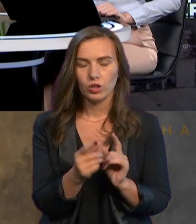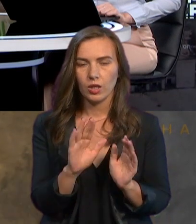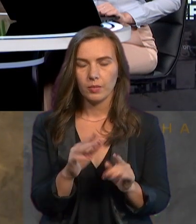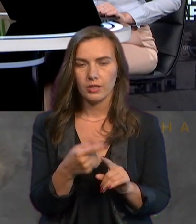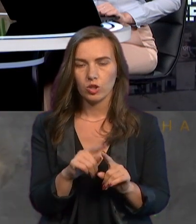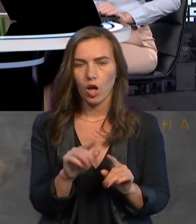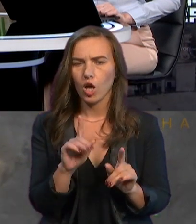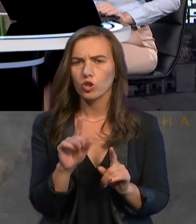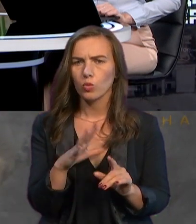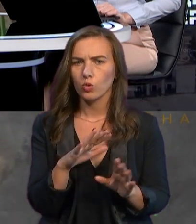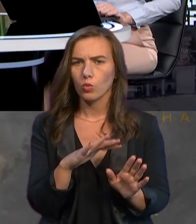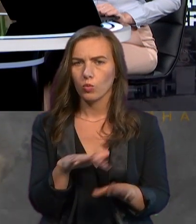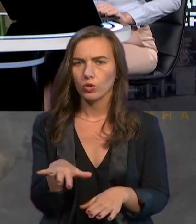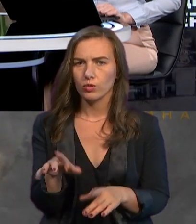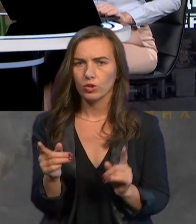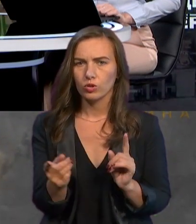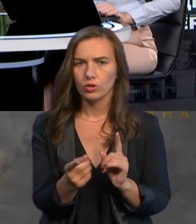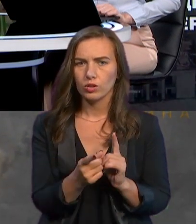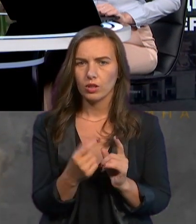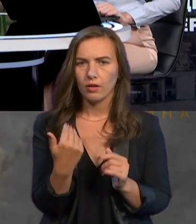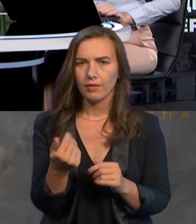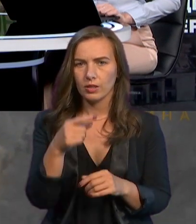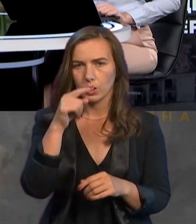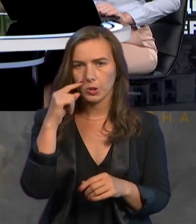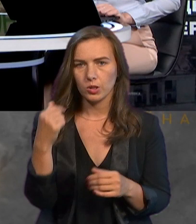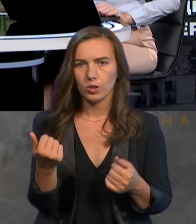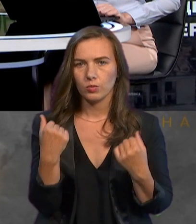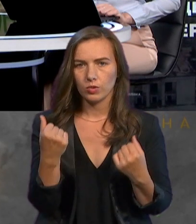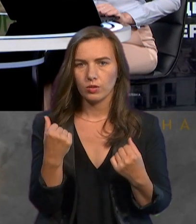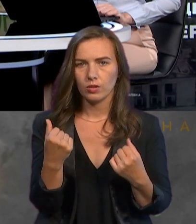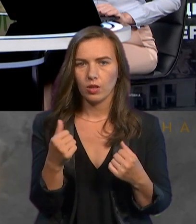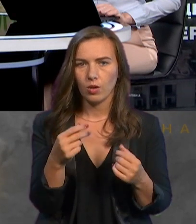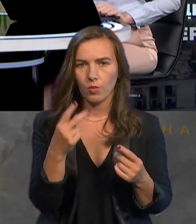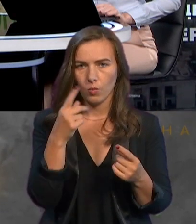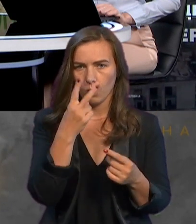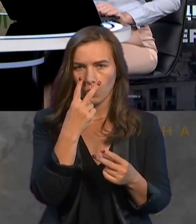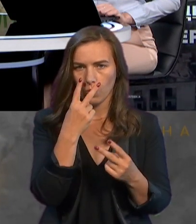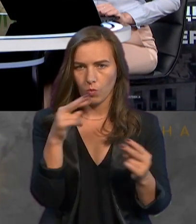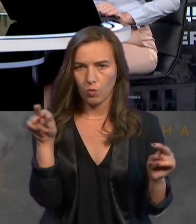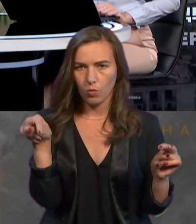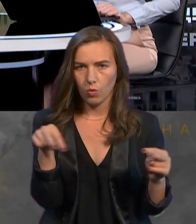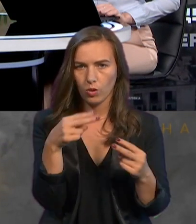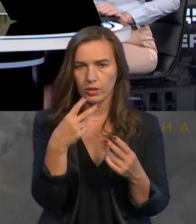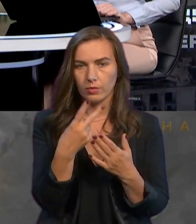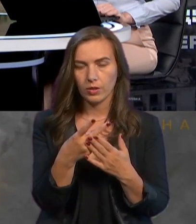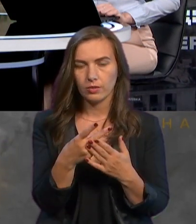що було потім? Чи зустрічалися ви з російською спортсменкою, принаймні, поглядами, чи бачилися?